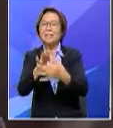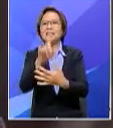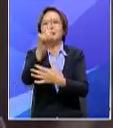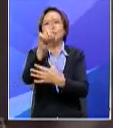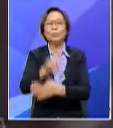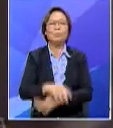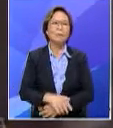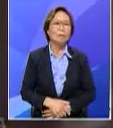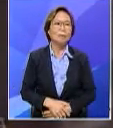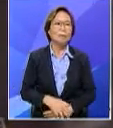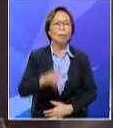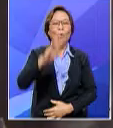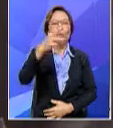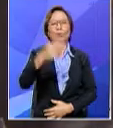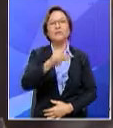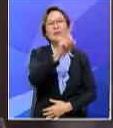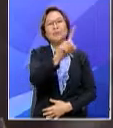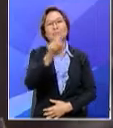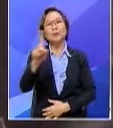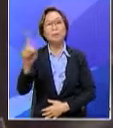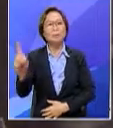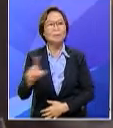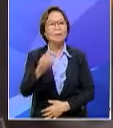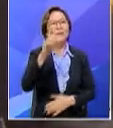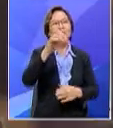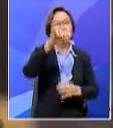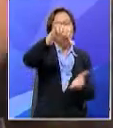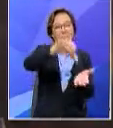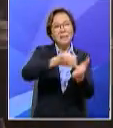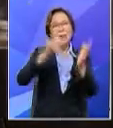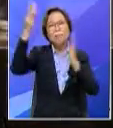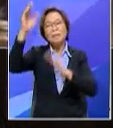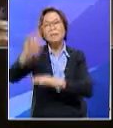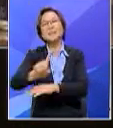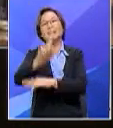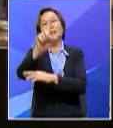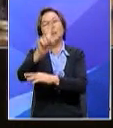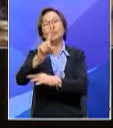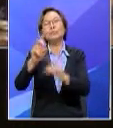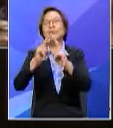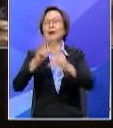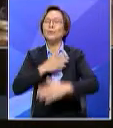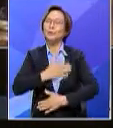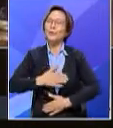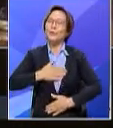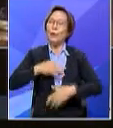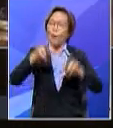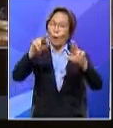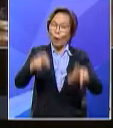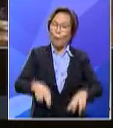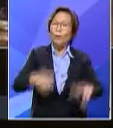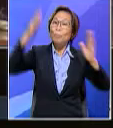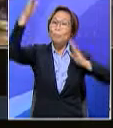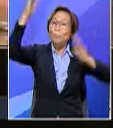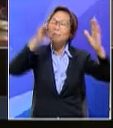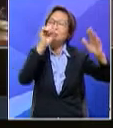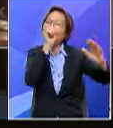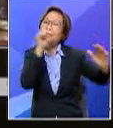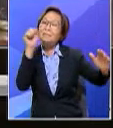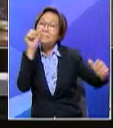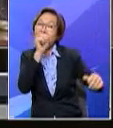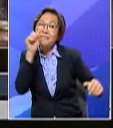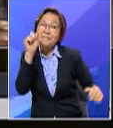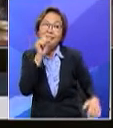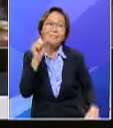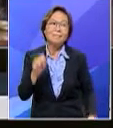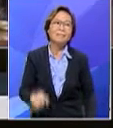wahid satu satu Suria Malaysia satu mereka macam sangat seronok orang Malaysia menyanyikan dekat mereka dan mereka juga